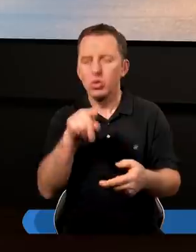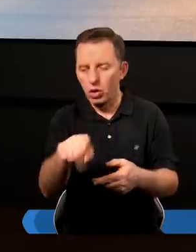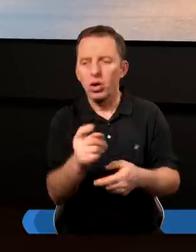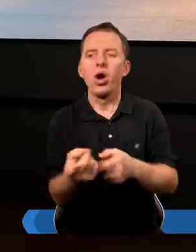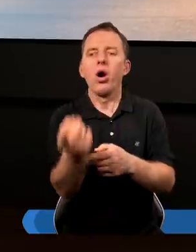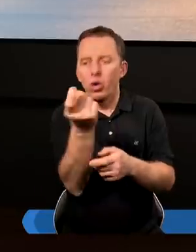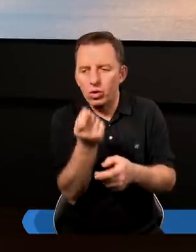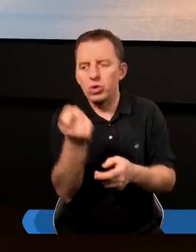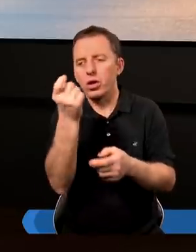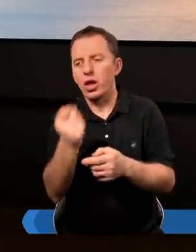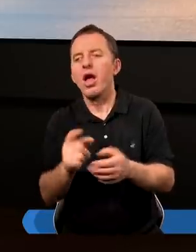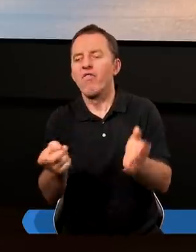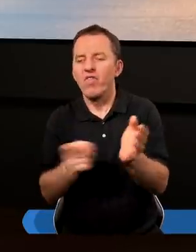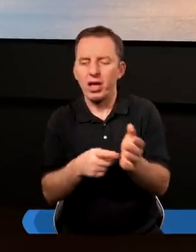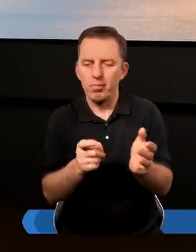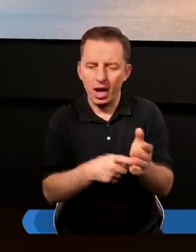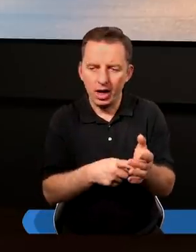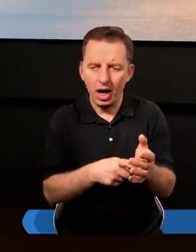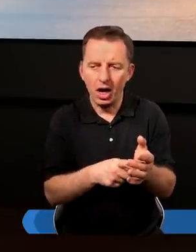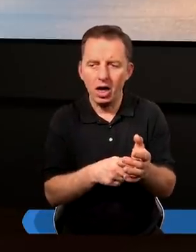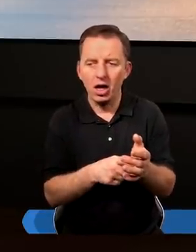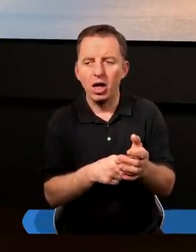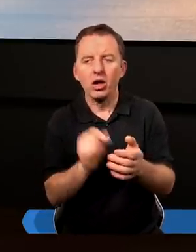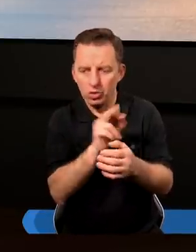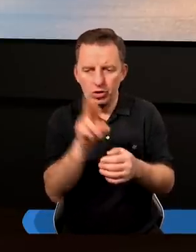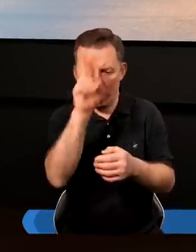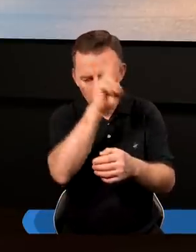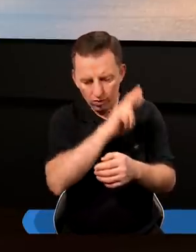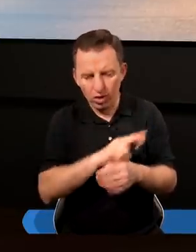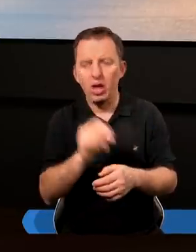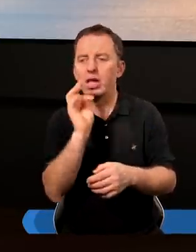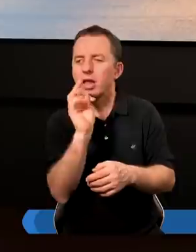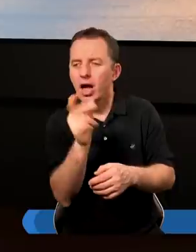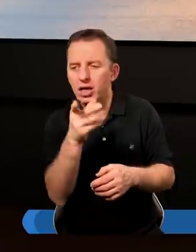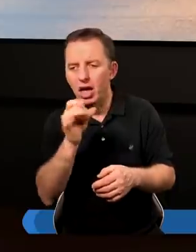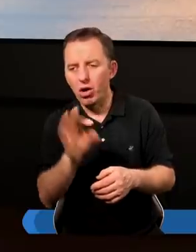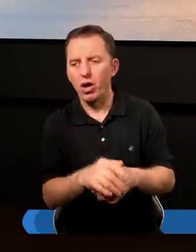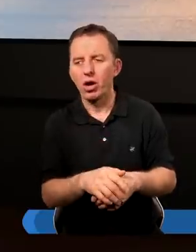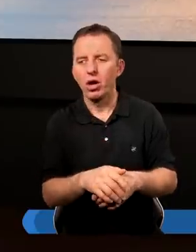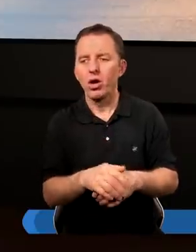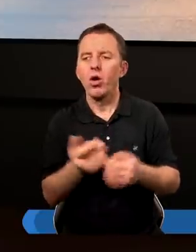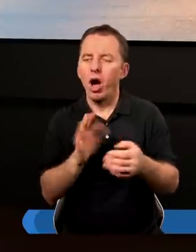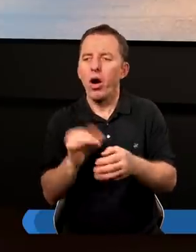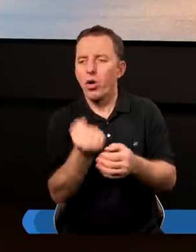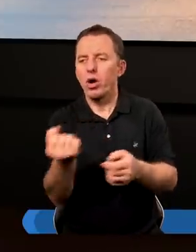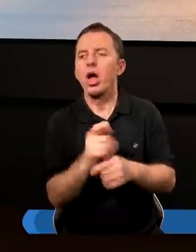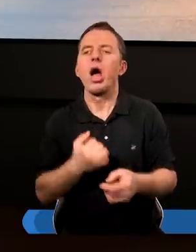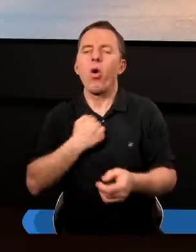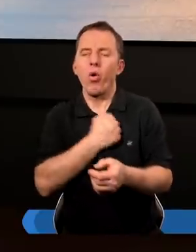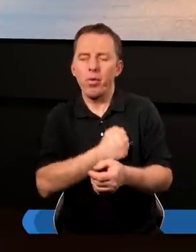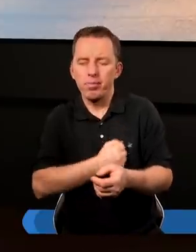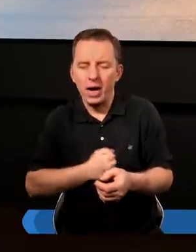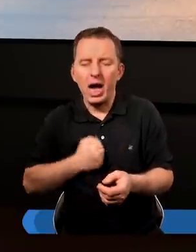się odzywać czasami i wymaga rzeczywiście takiego, jak to Paweł użył słowa,